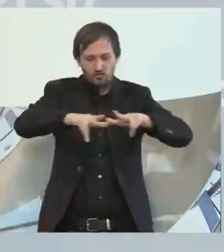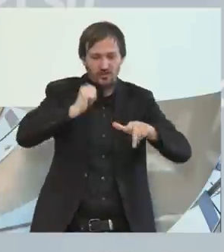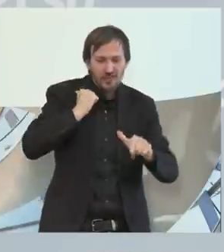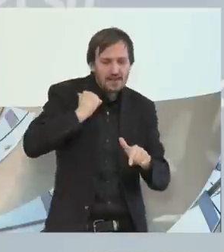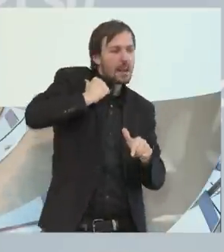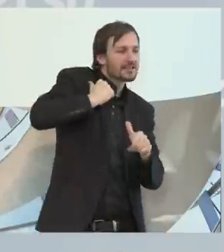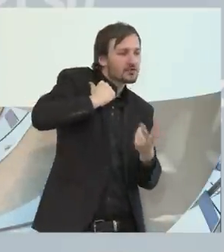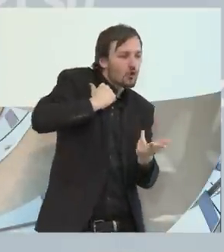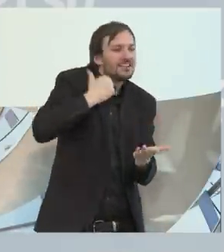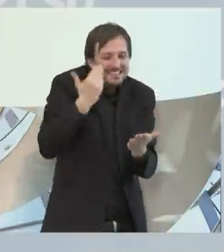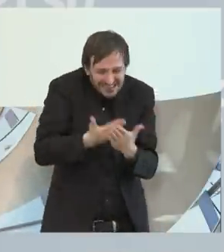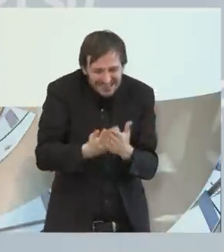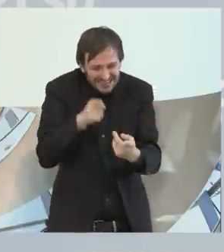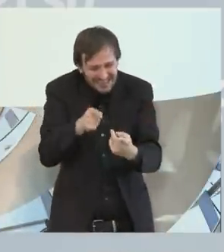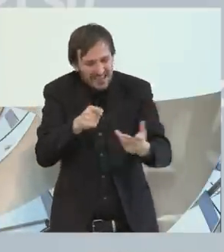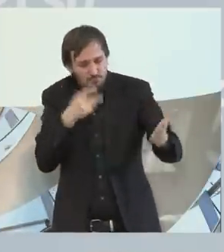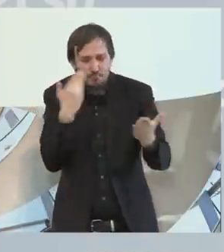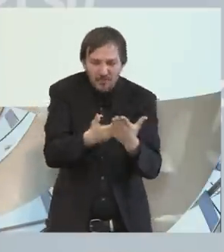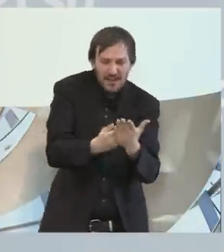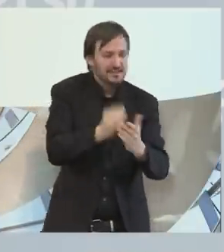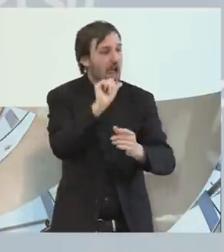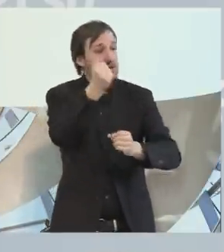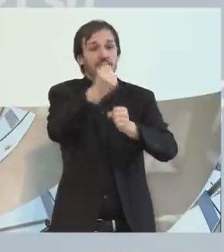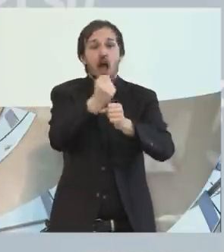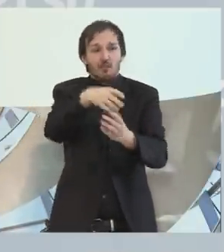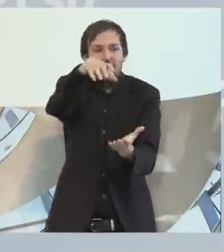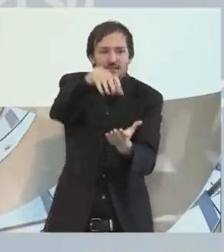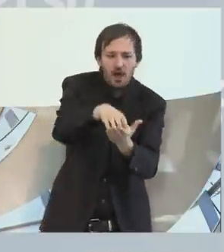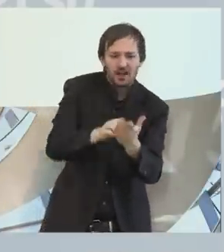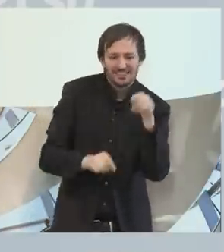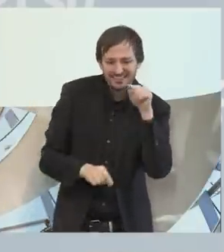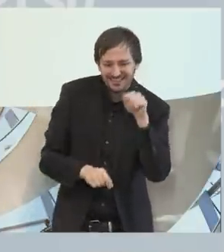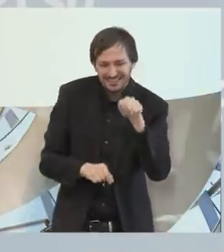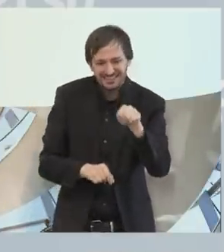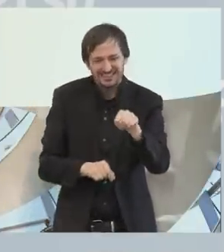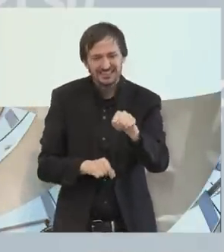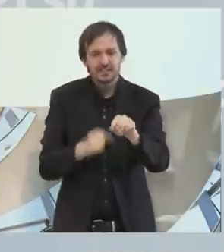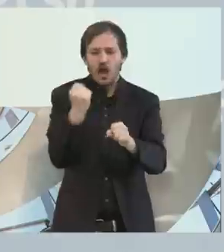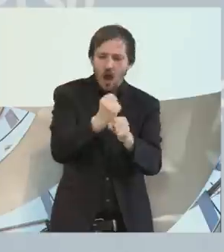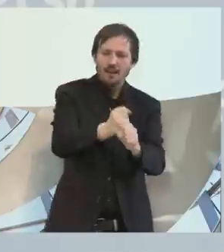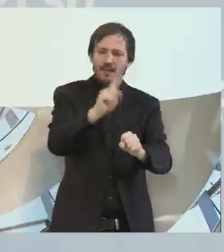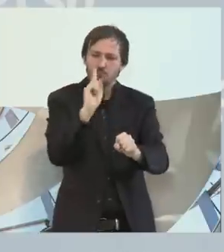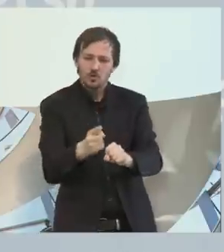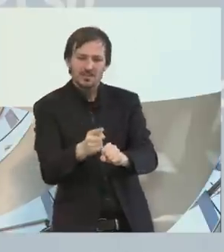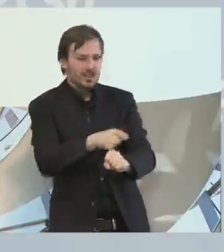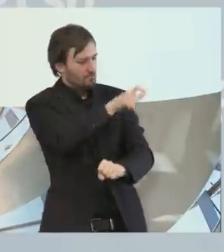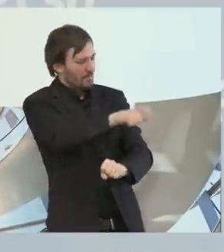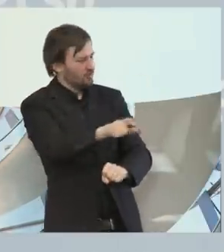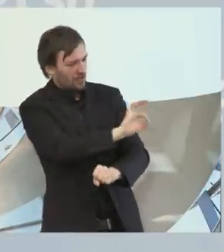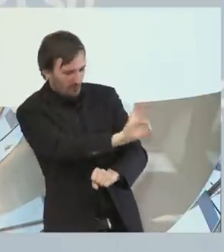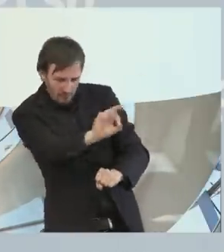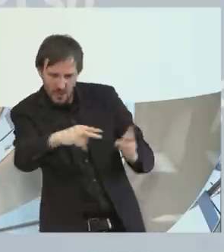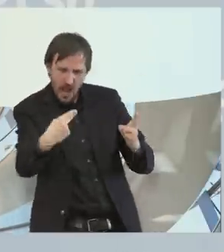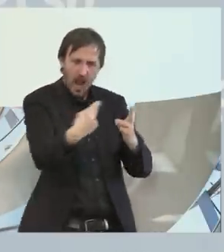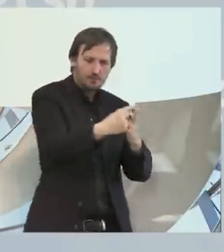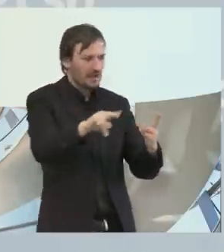sie sorgen dafür, dass wir auf dem ersten Arbeitsmarkt die Arbeit so gestalten, dass sie menschengerecht wird, dass